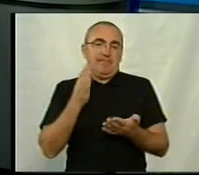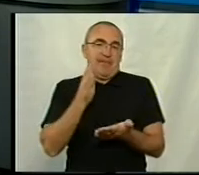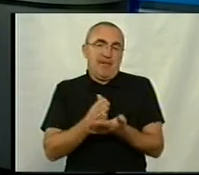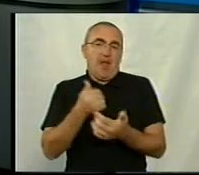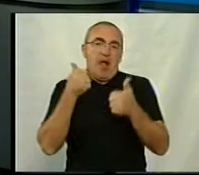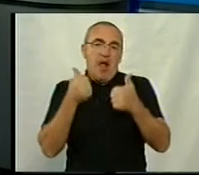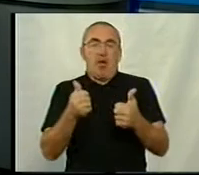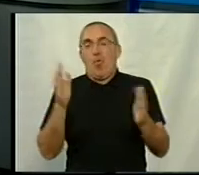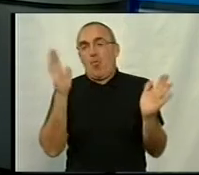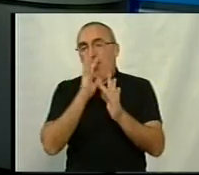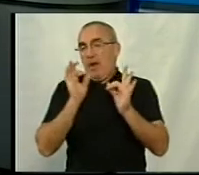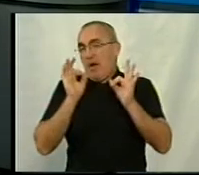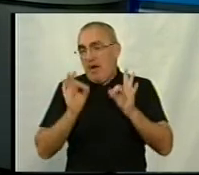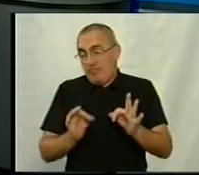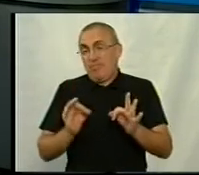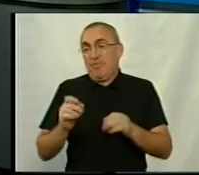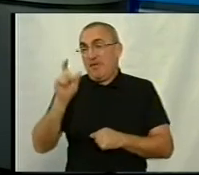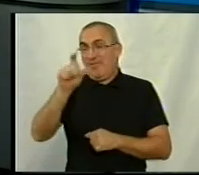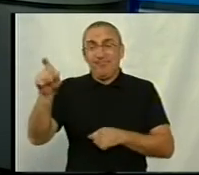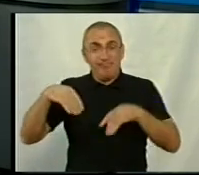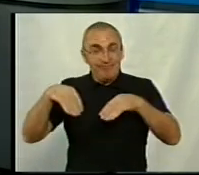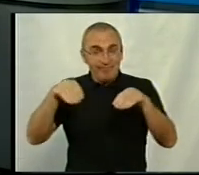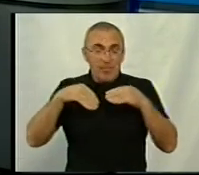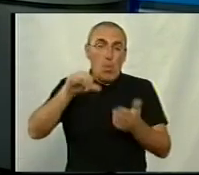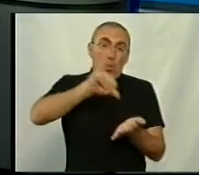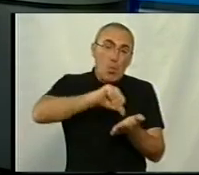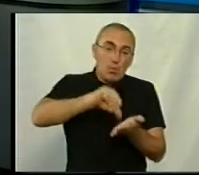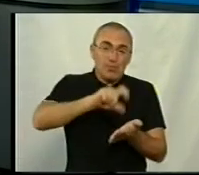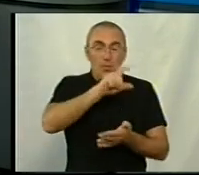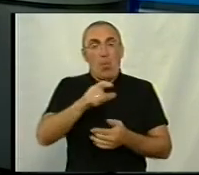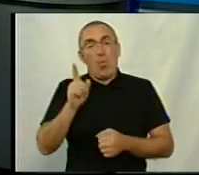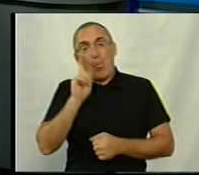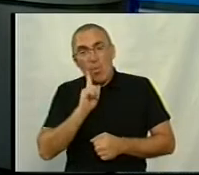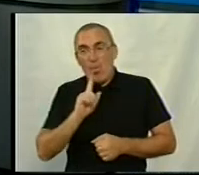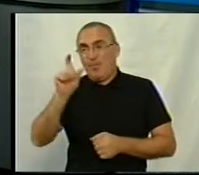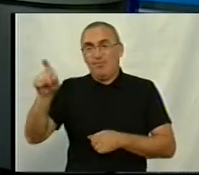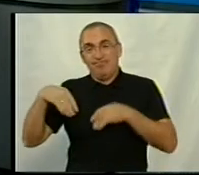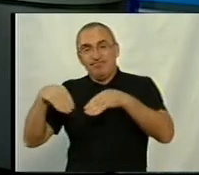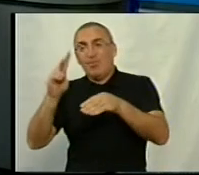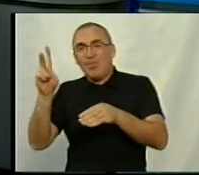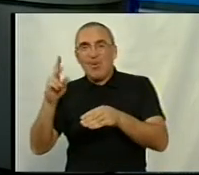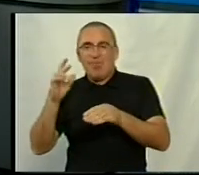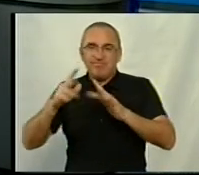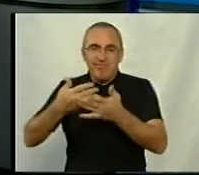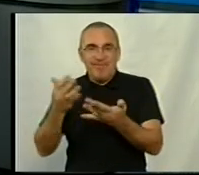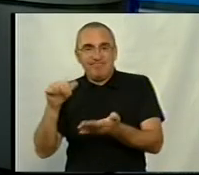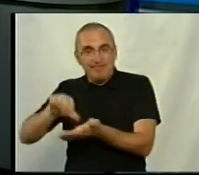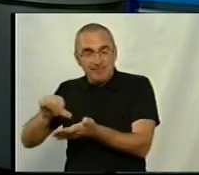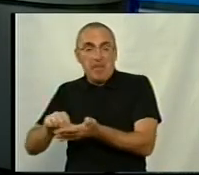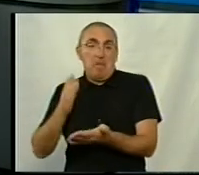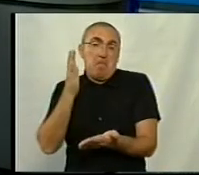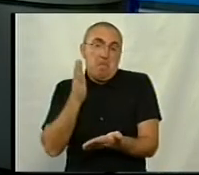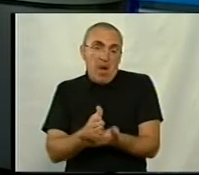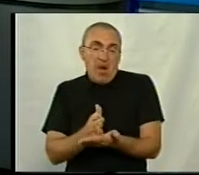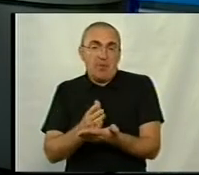погода. І тому аграрії і учасникам комфортно, і аграрії вже мають